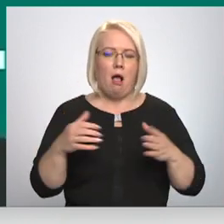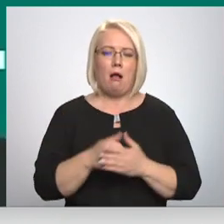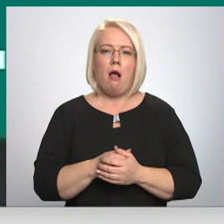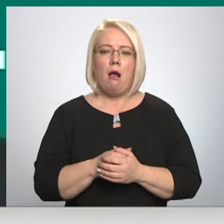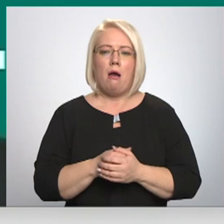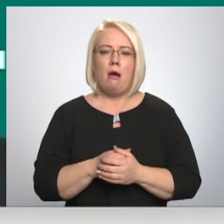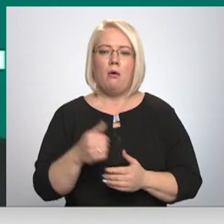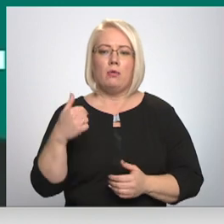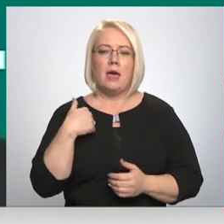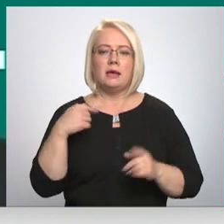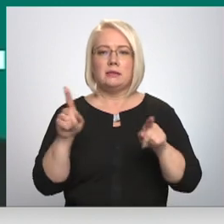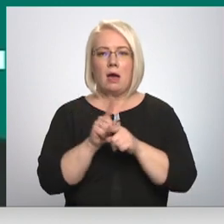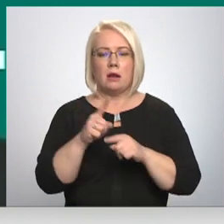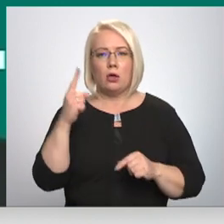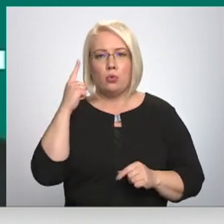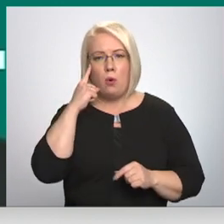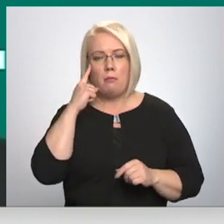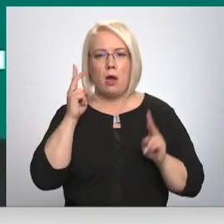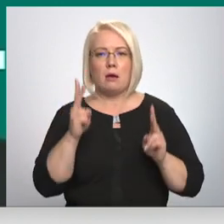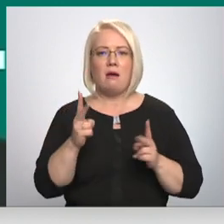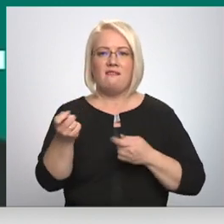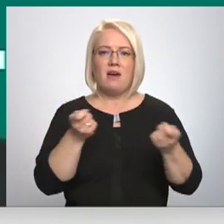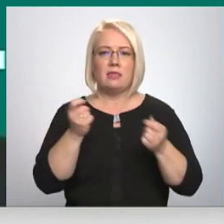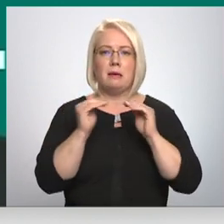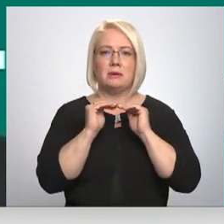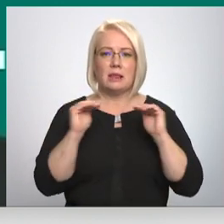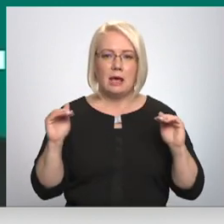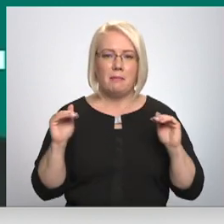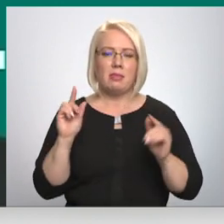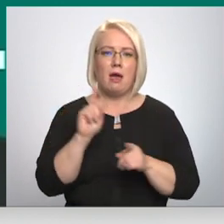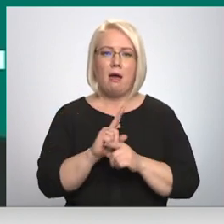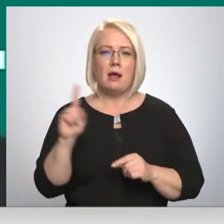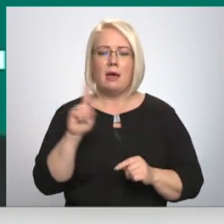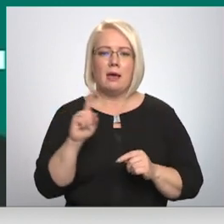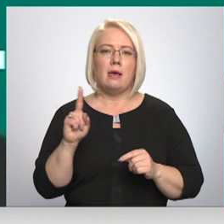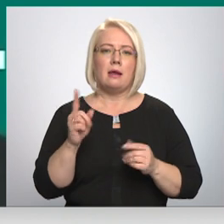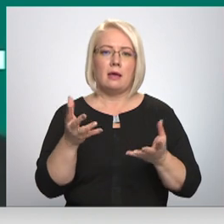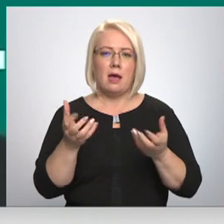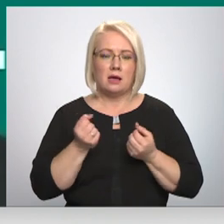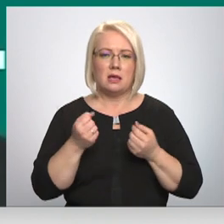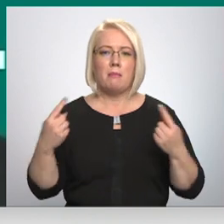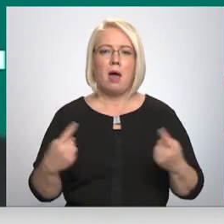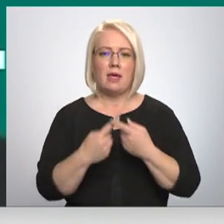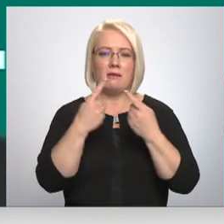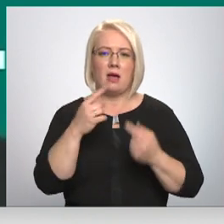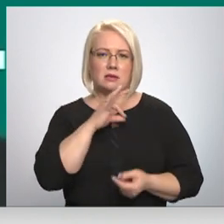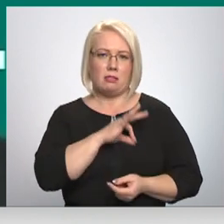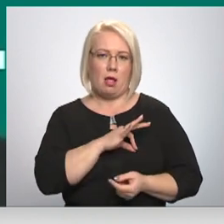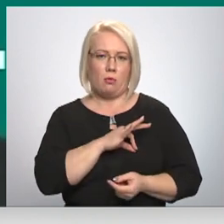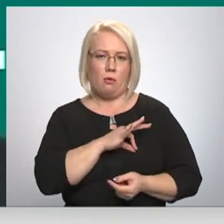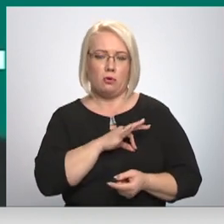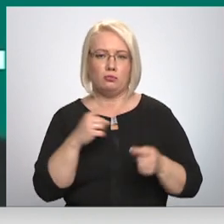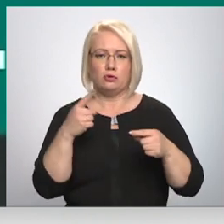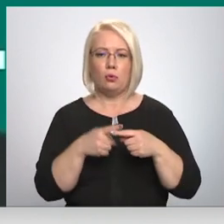Es arī domāju, ka arī vadības līmenī ir jāsaņem adekvāts atalgojums